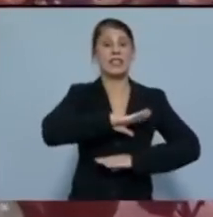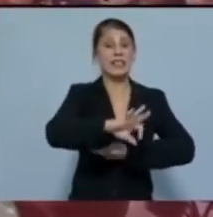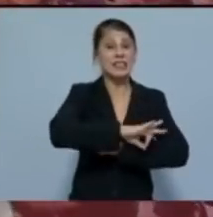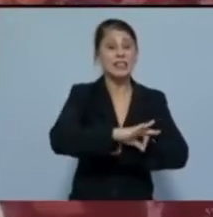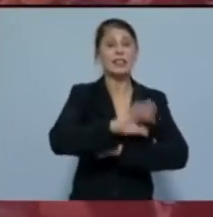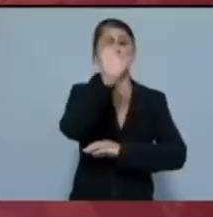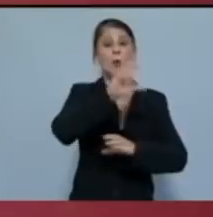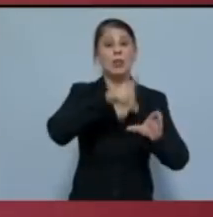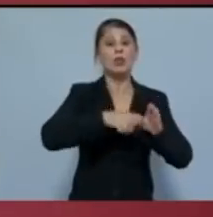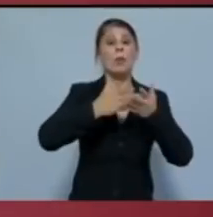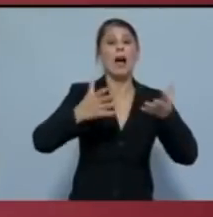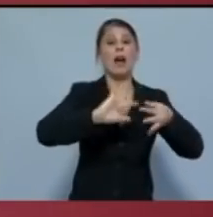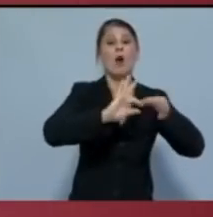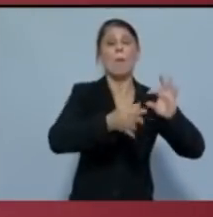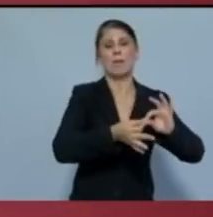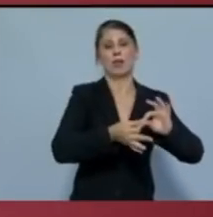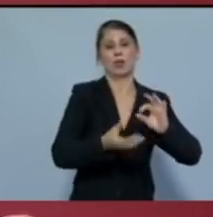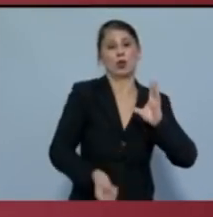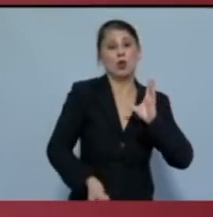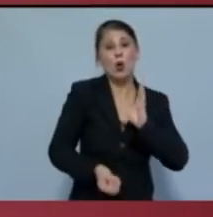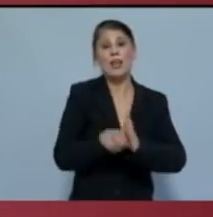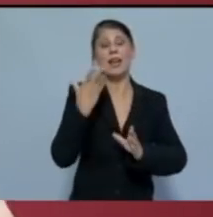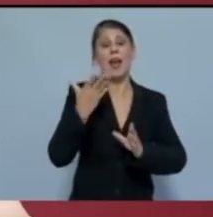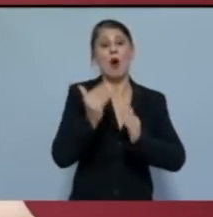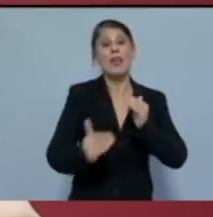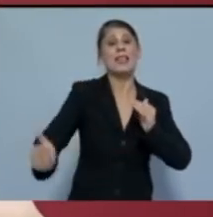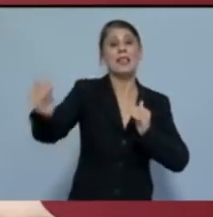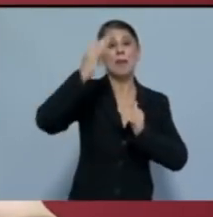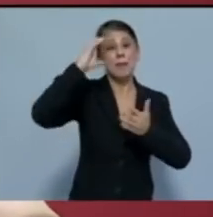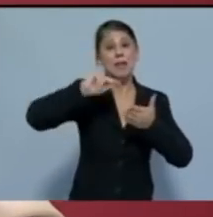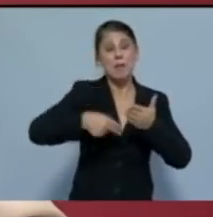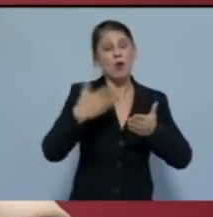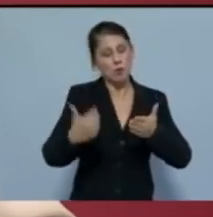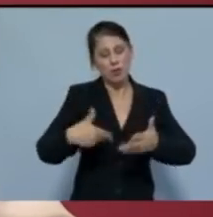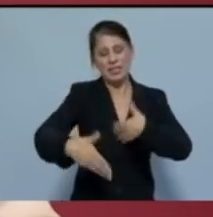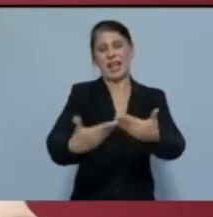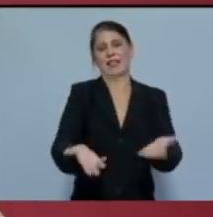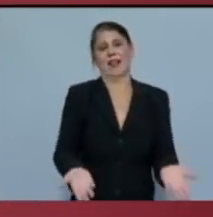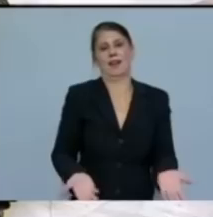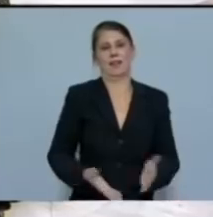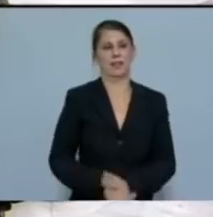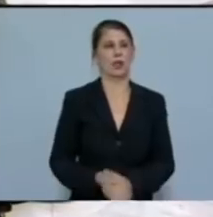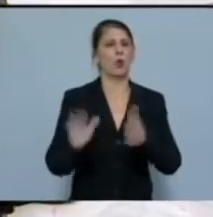Ένωσης των μεγάλων ομίλων το νέο επίσης υπερμνημόνιο που είναι σε εξέλιξη.